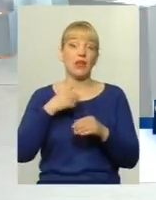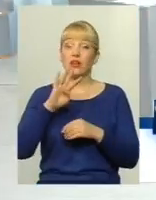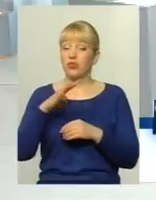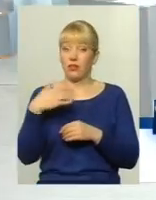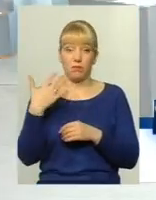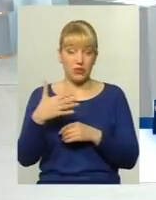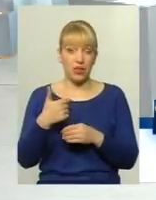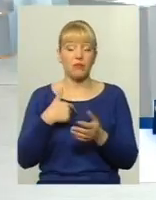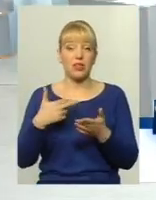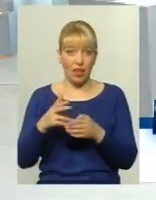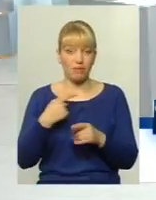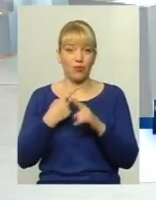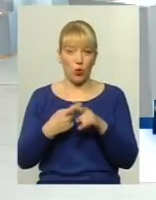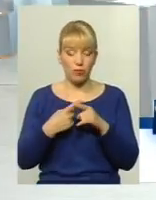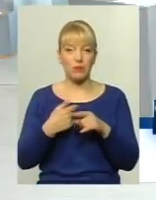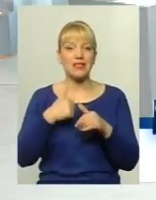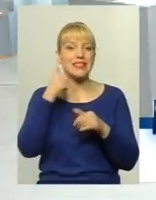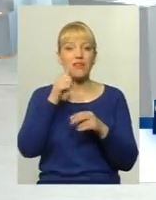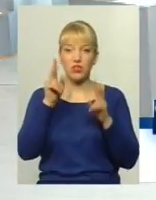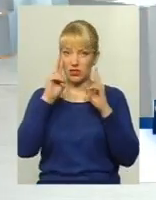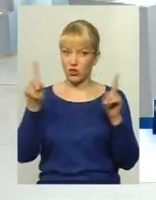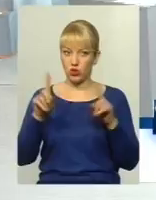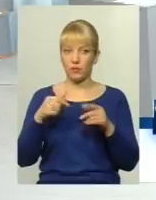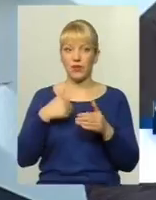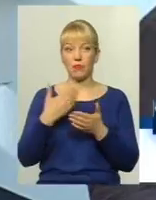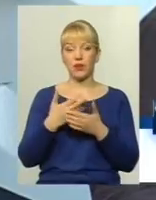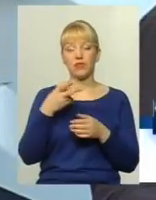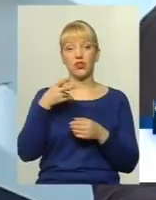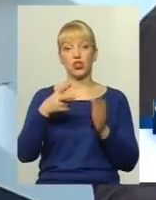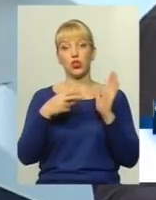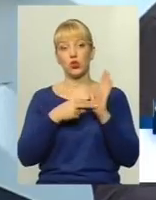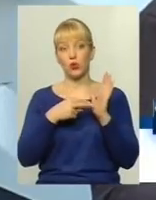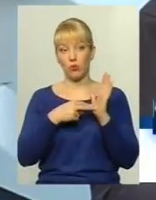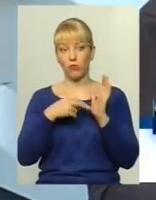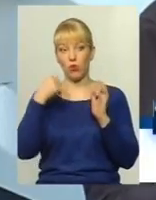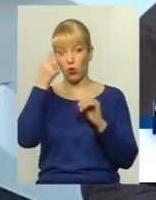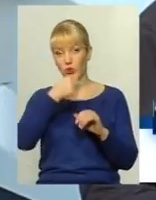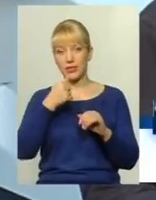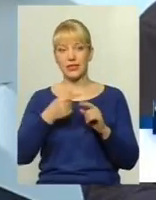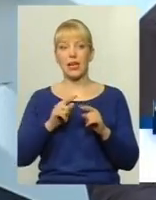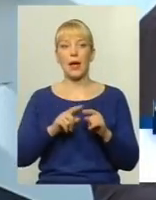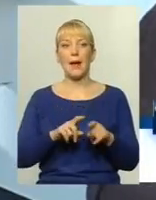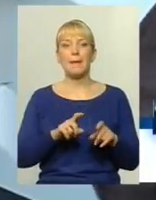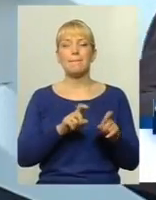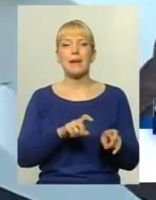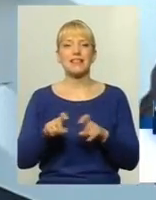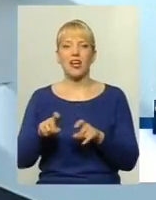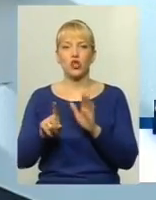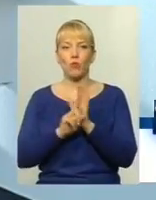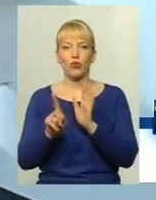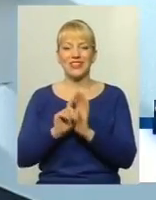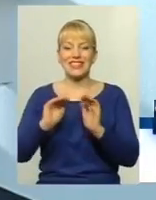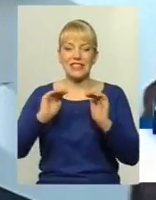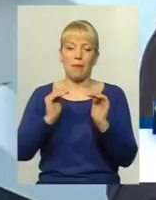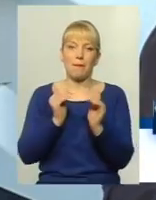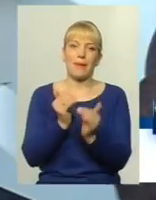буде завтра. Ви зрозумієте, пасажиропотік, як ми йшли в 2007 році, яке було обстеження, він в рази зменшився. Він з кожним днем